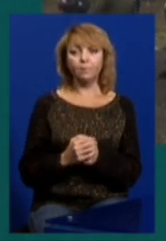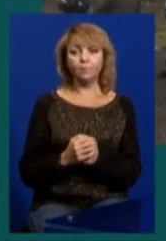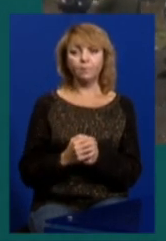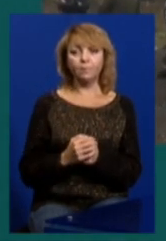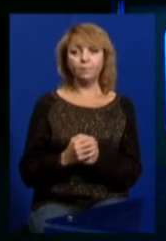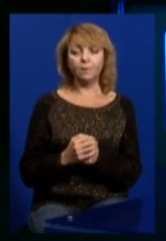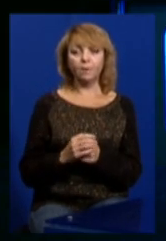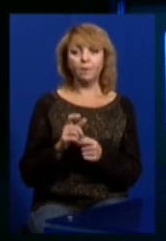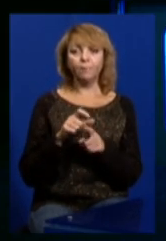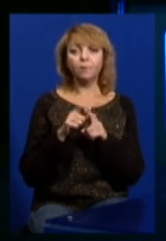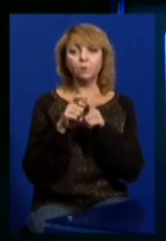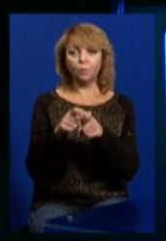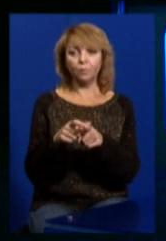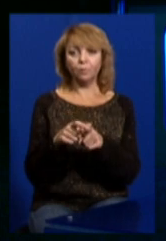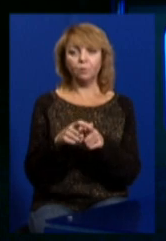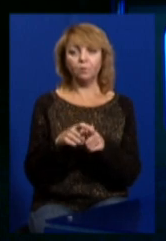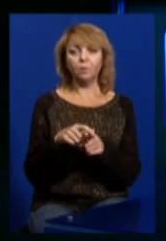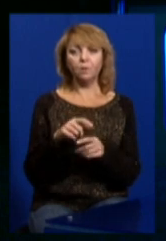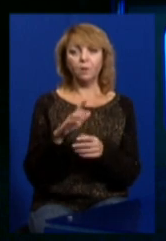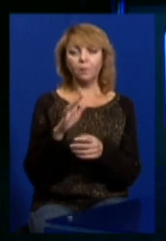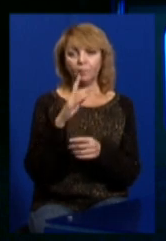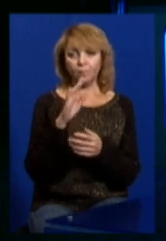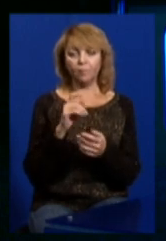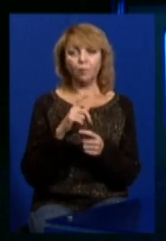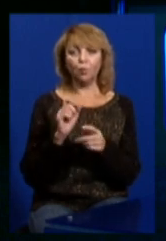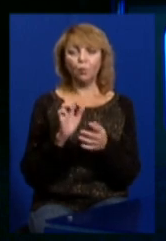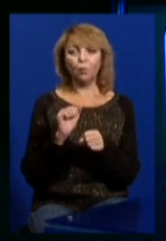висловлювалася нацезонною лайкою.